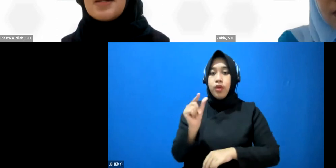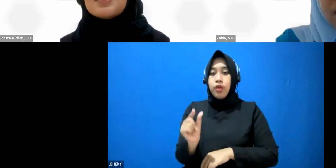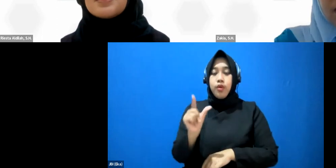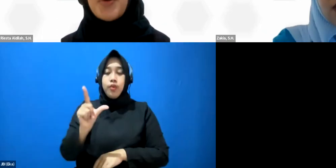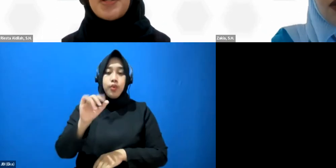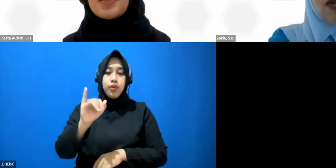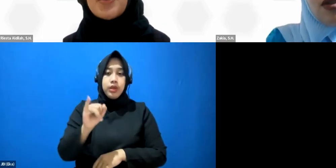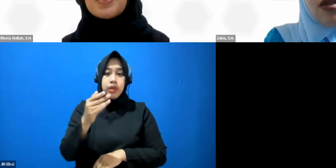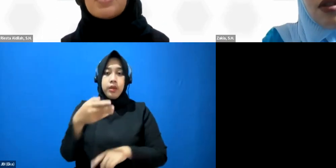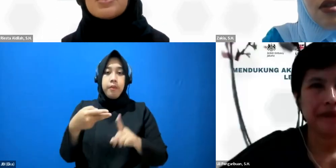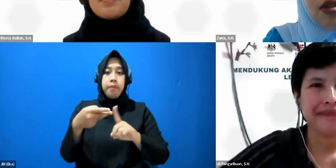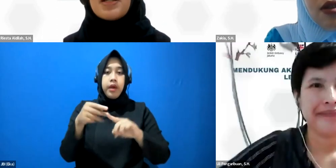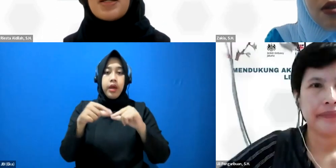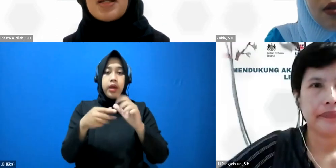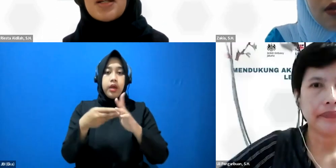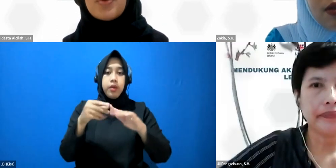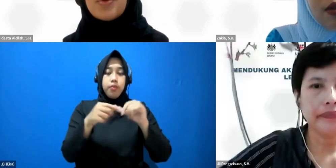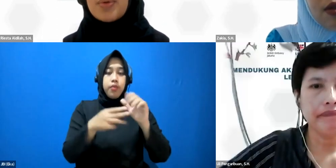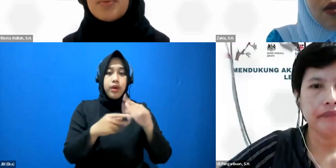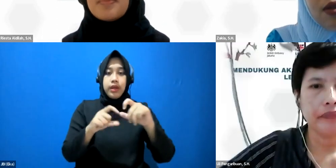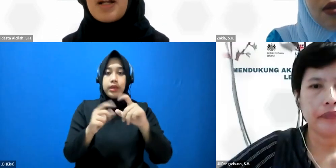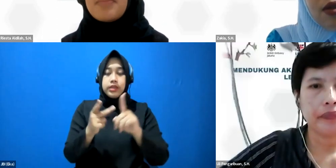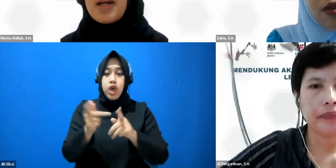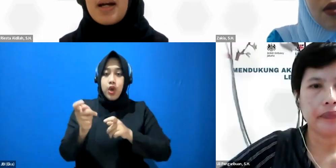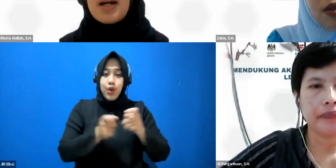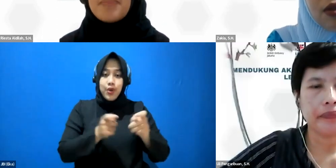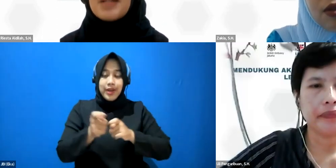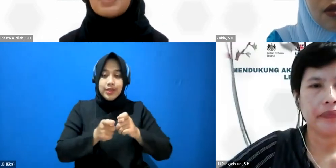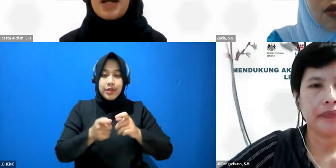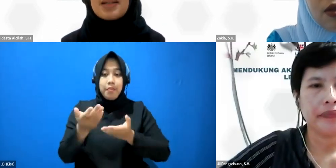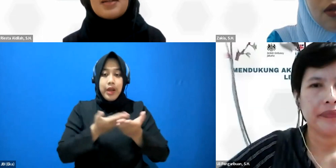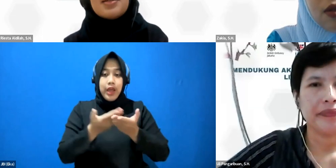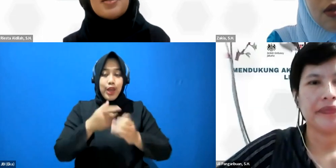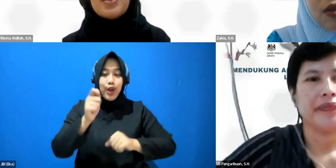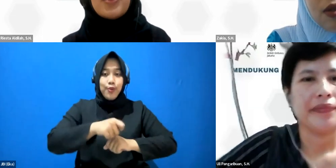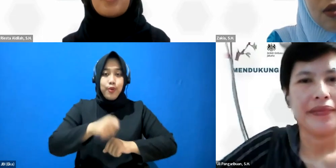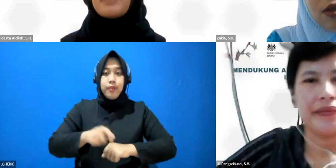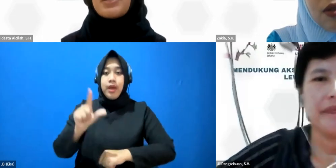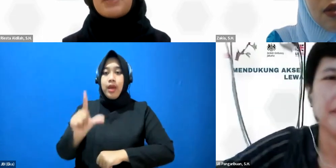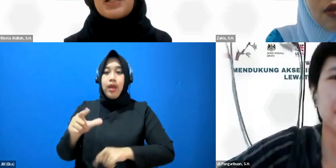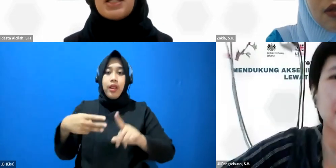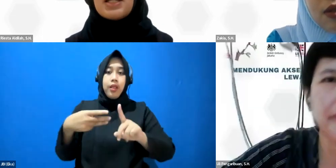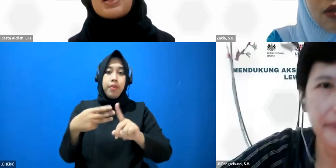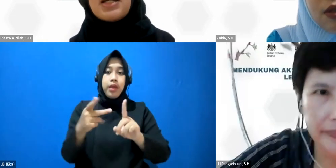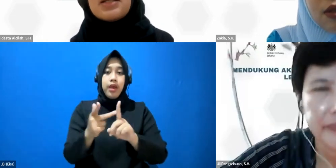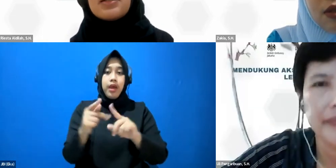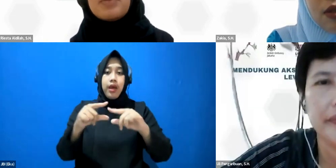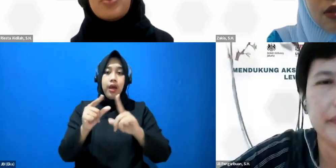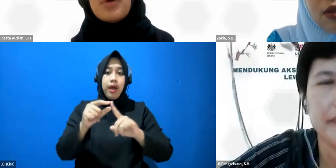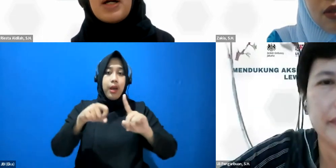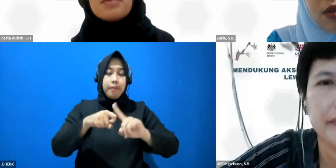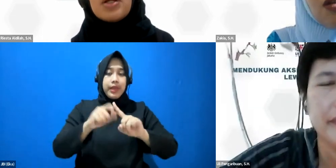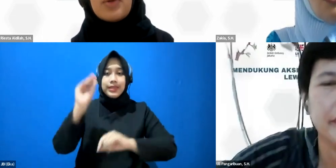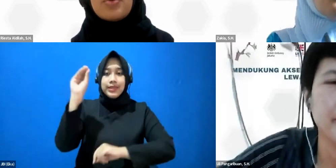Esa, Koordinator Divisi Pelayanan Hukum LBH Apik Jakarta. Untuk menyampaikan materinya terkait